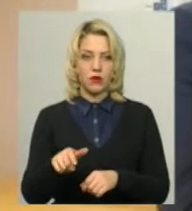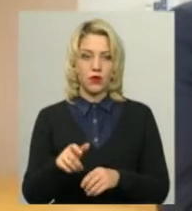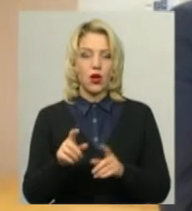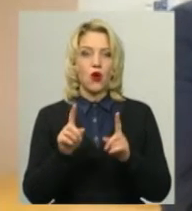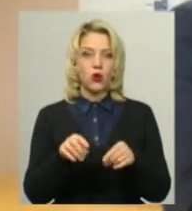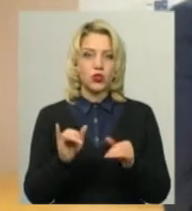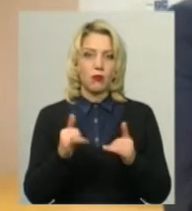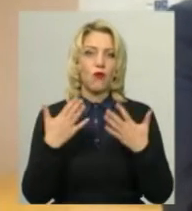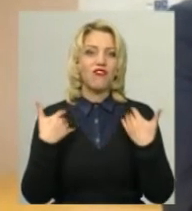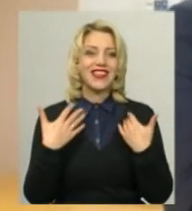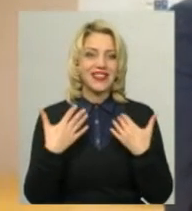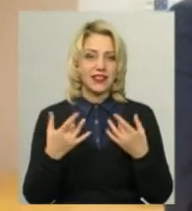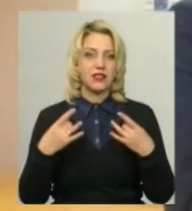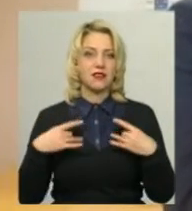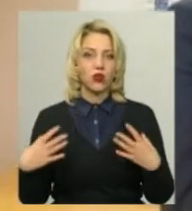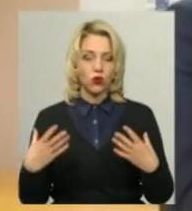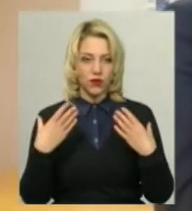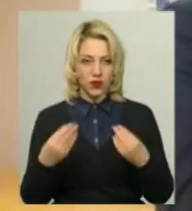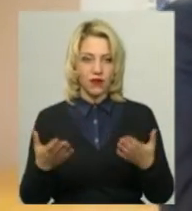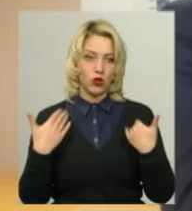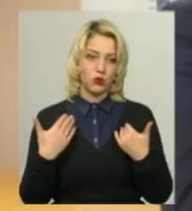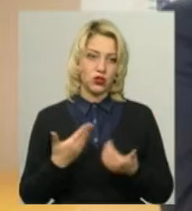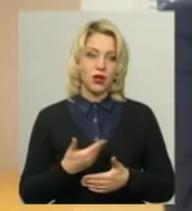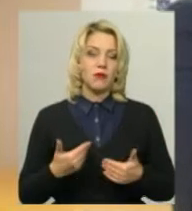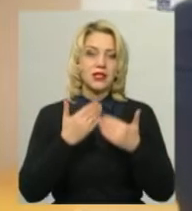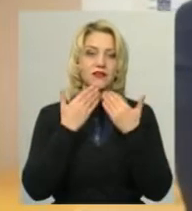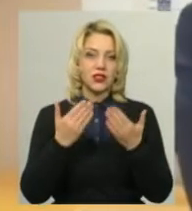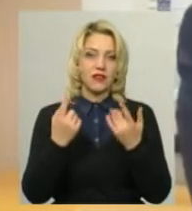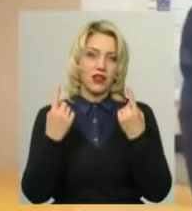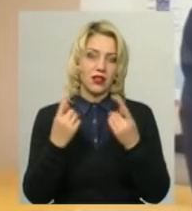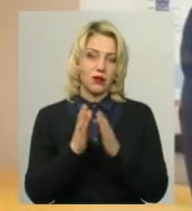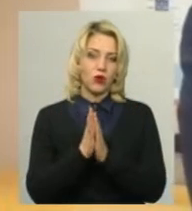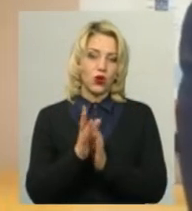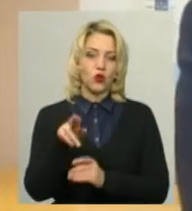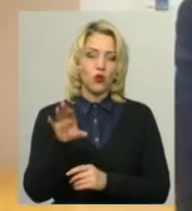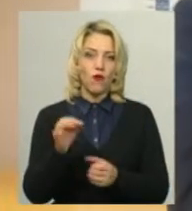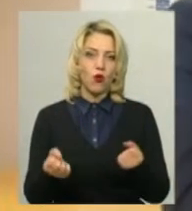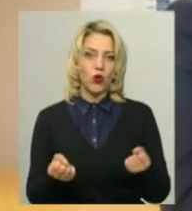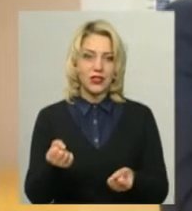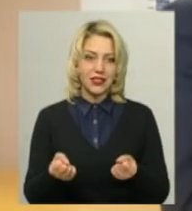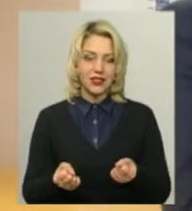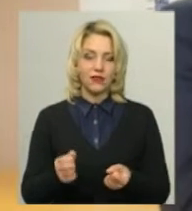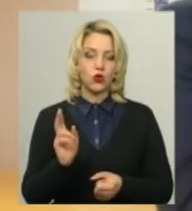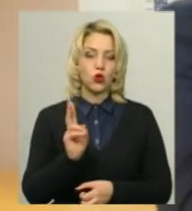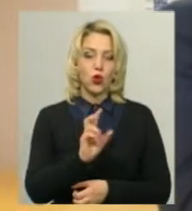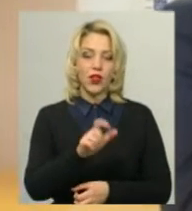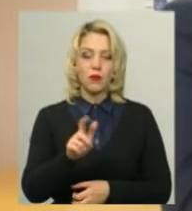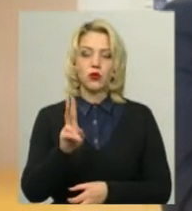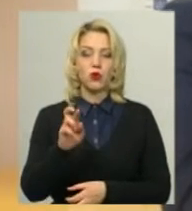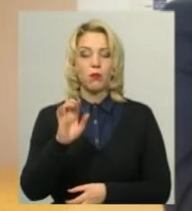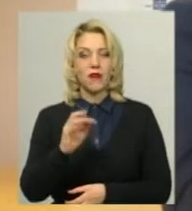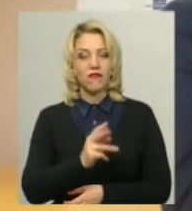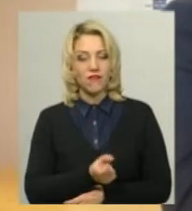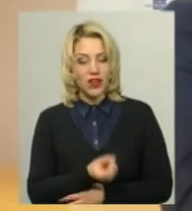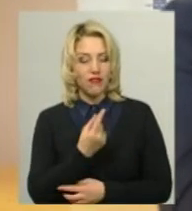у вихідні святкові дні відпочити, ми звернулися з великим проханням до водіїв тролейбусів, які би виявили бажання